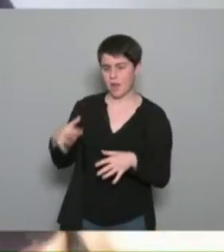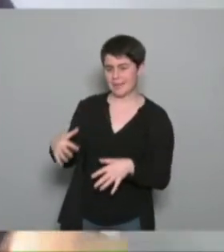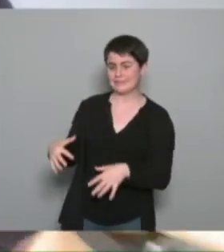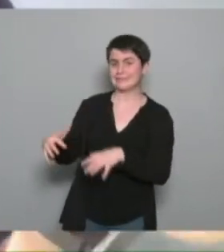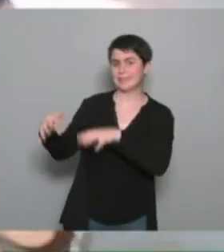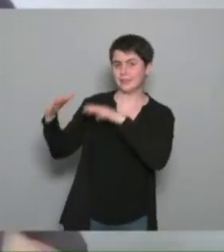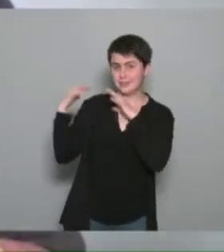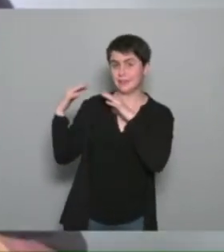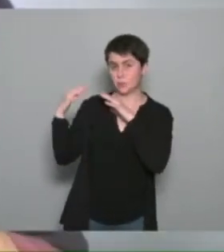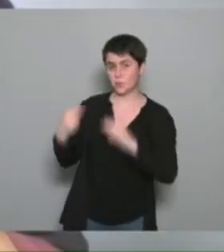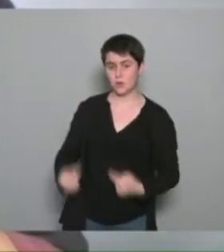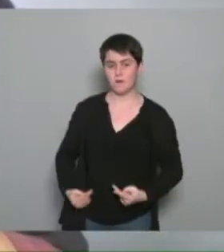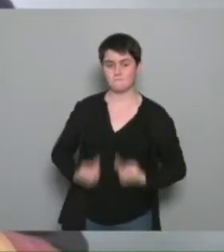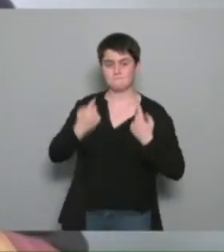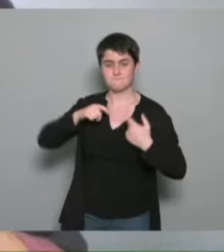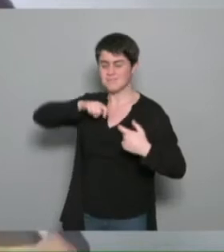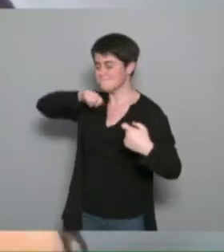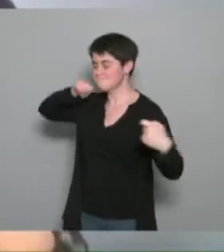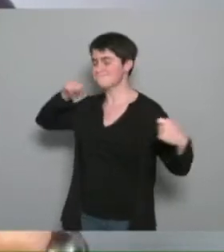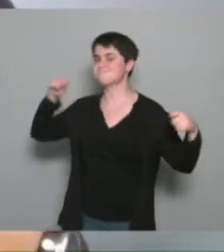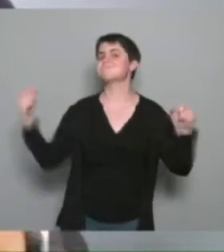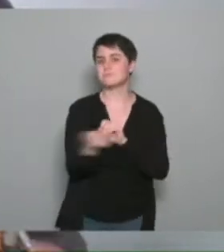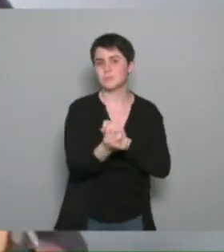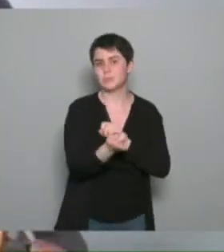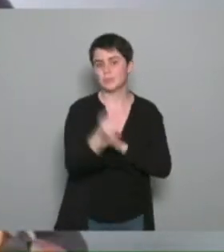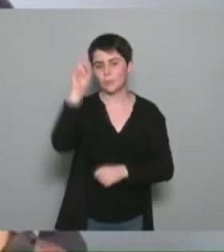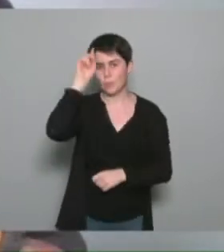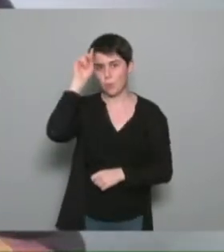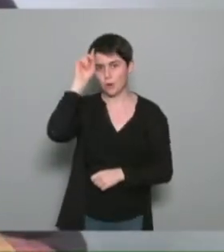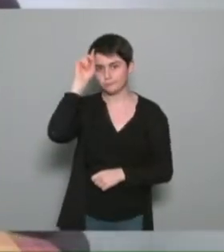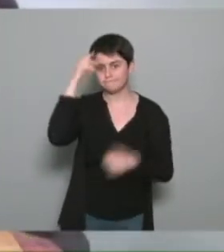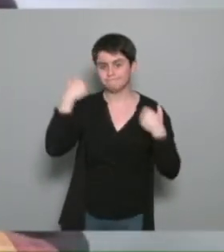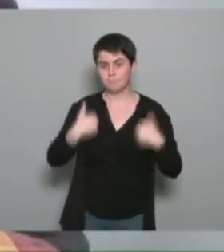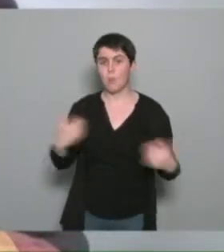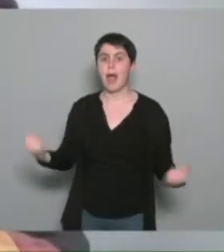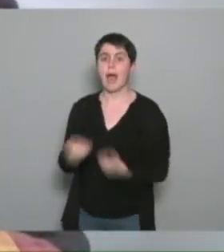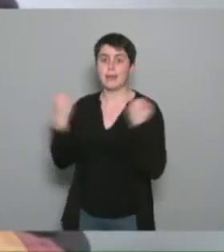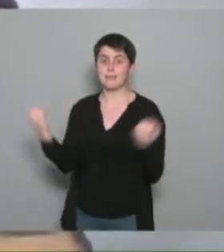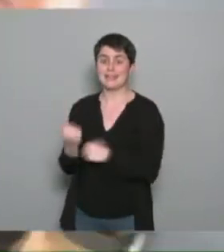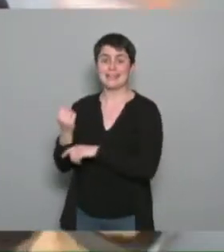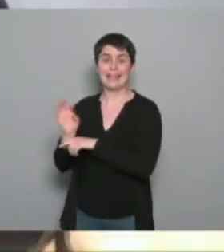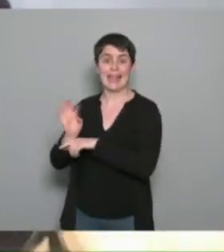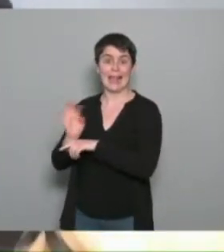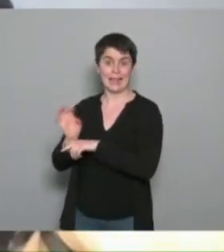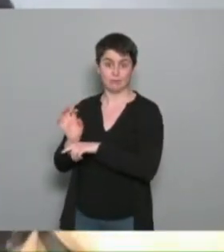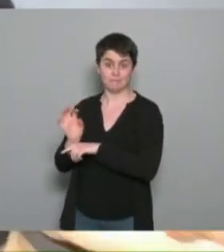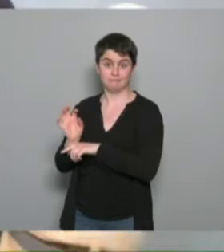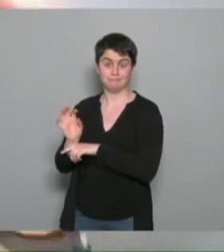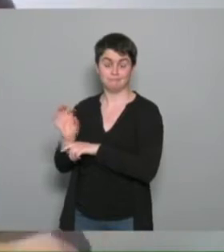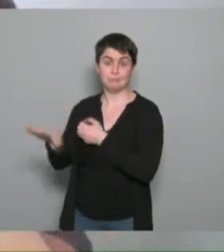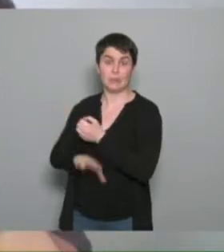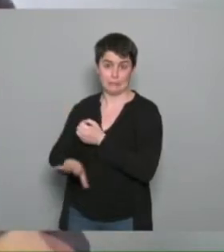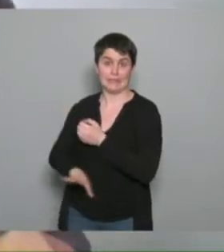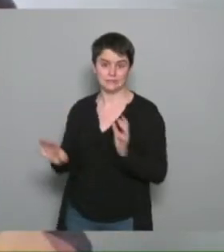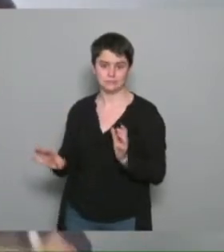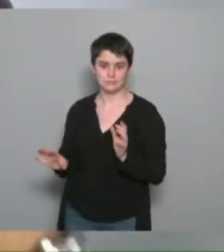d'abord je suis animatrice radio télé à la base et j'ai eu un moment de transition où